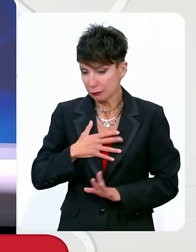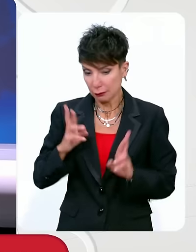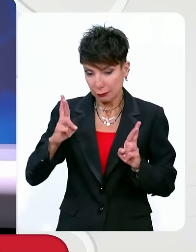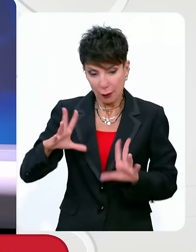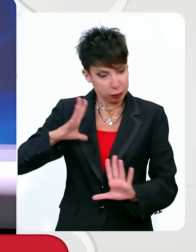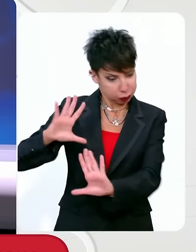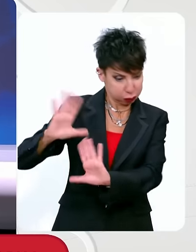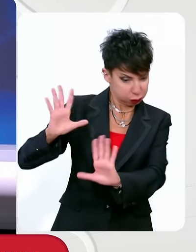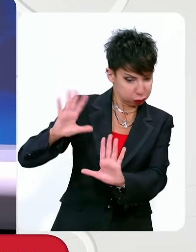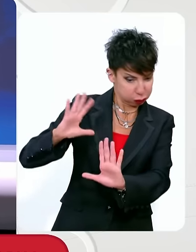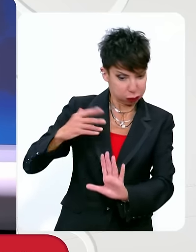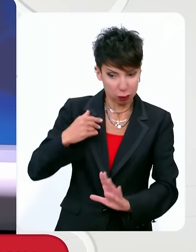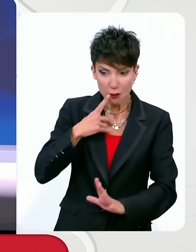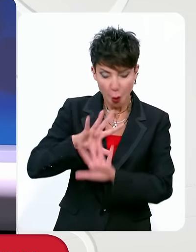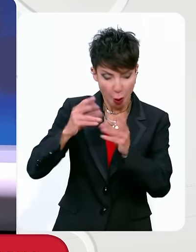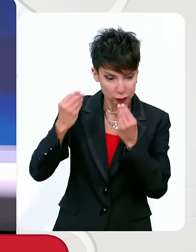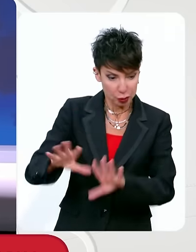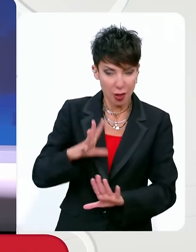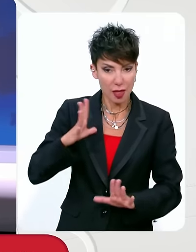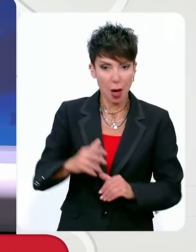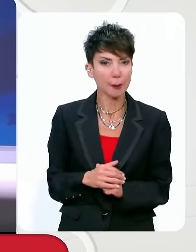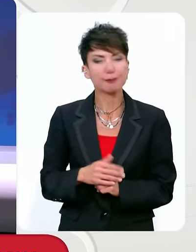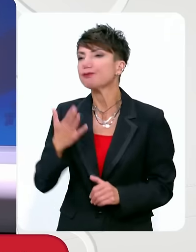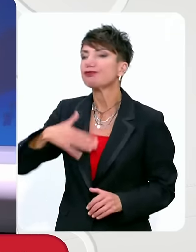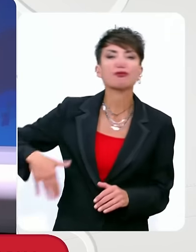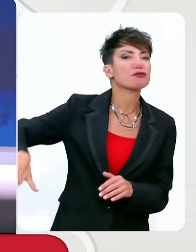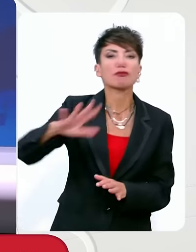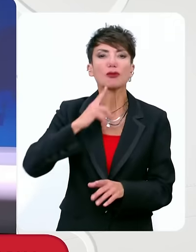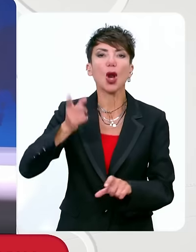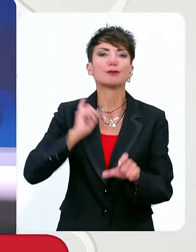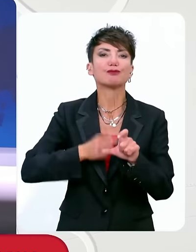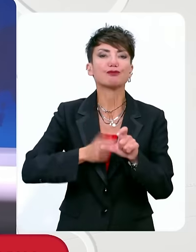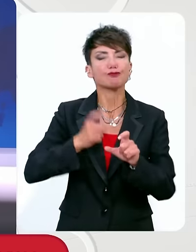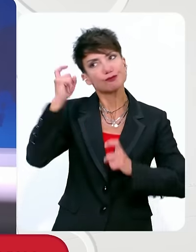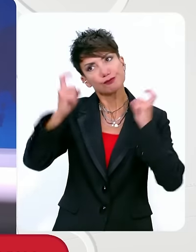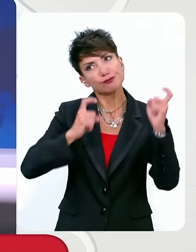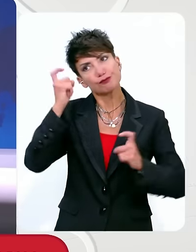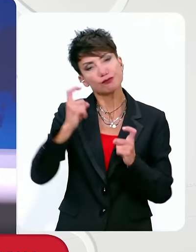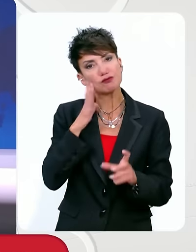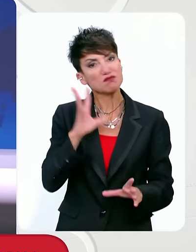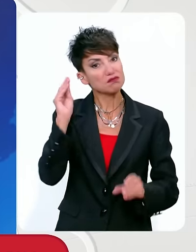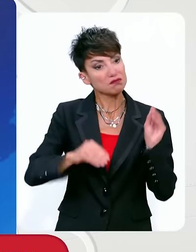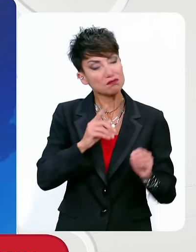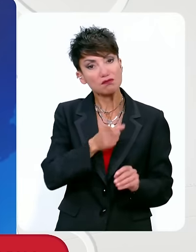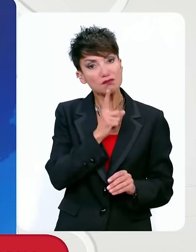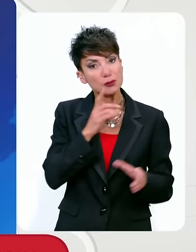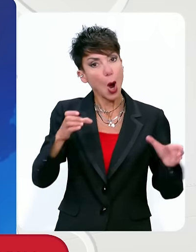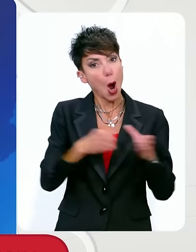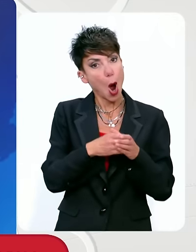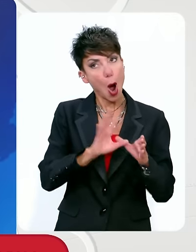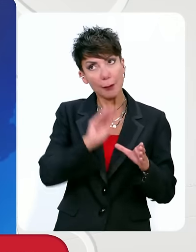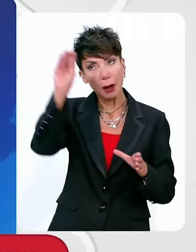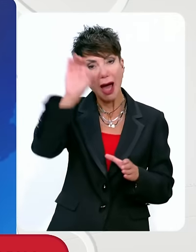εκπροσώπους του Κομμουνιστικού Κόμματος είναι γιατί να ψηφίσει κανείς ένα κόμμα για την Ευρωβουλή, το οποίο έχει ως